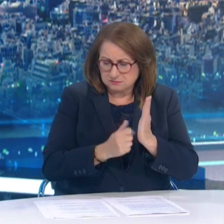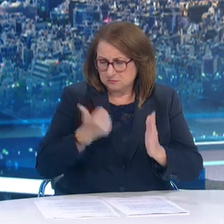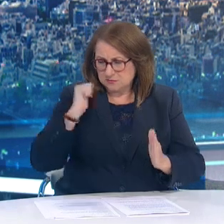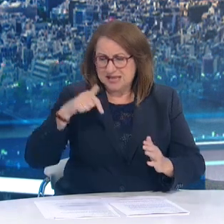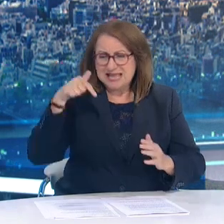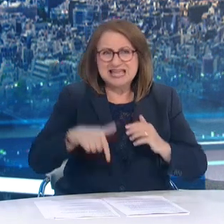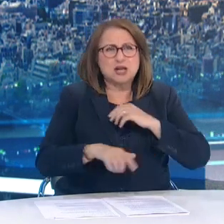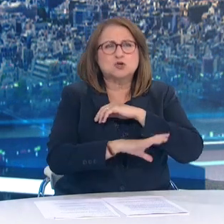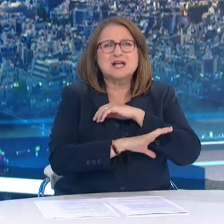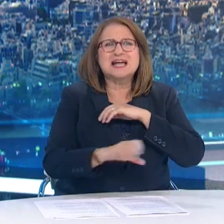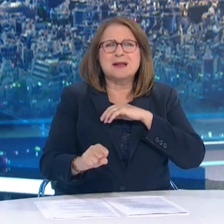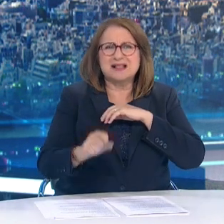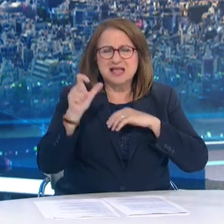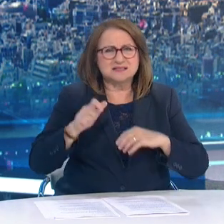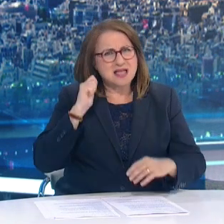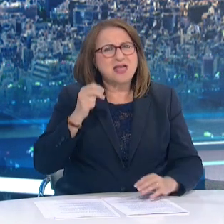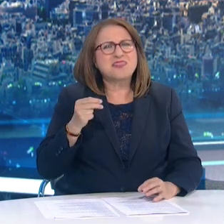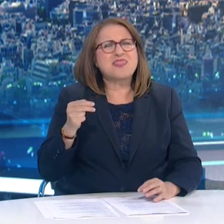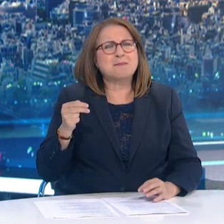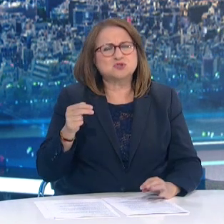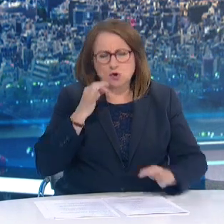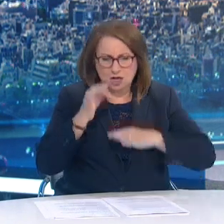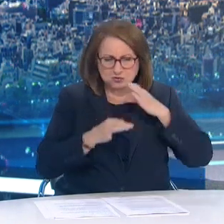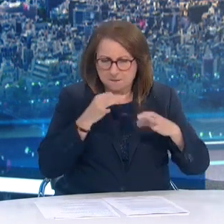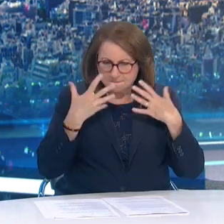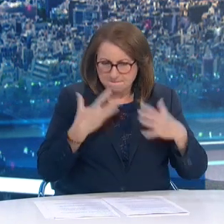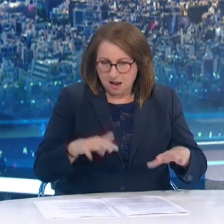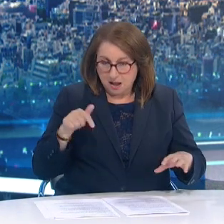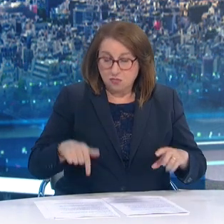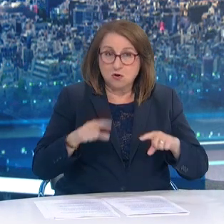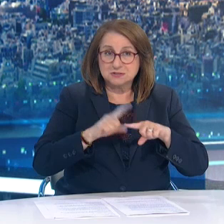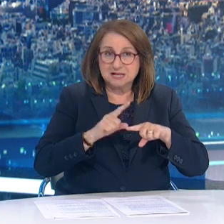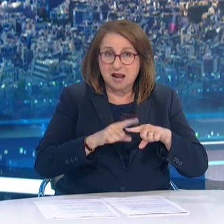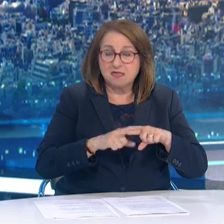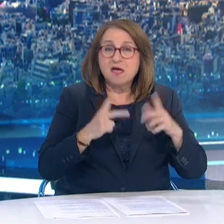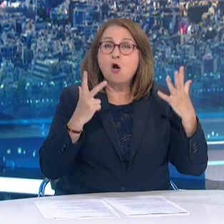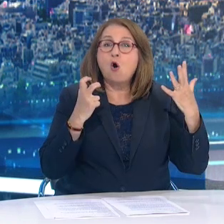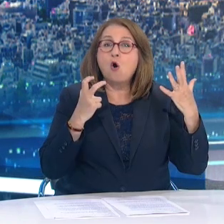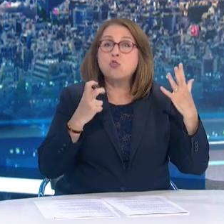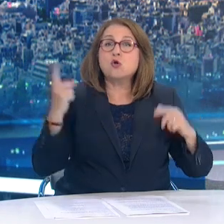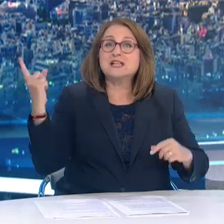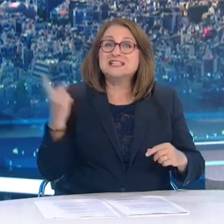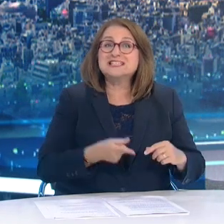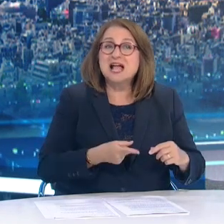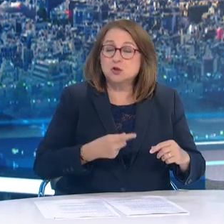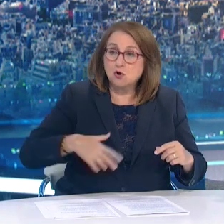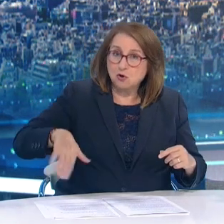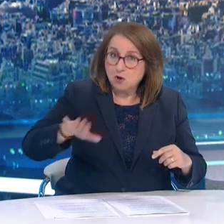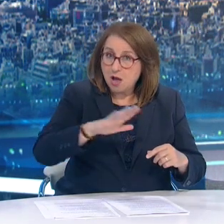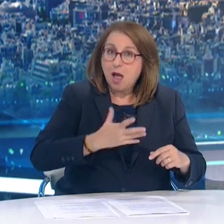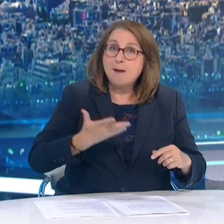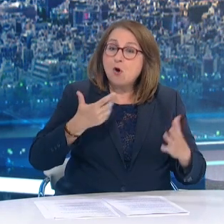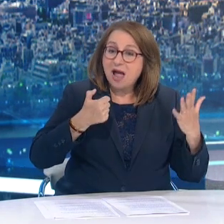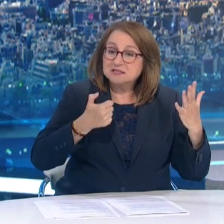Γραμματέρας Πρωτοβάθμιας Υγείας, ο κ. Μιστοκλέος στην Ελλάδα περίπου 80% των ενηλίκων άνω των 65 ετών έχει ήδη